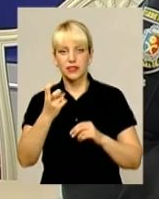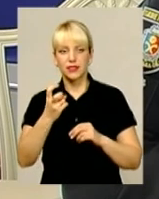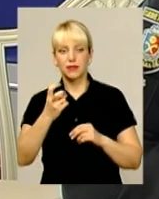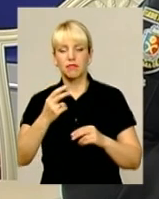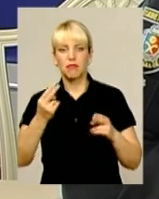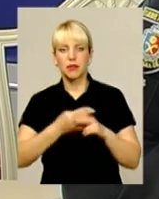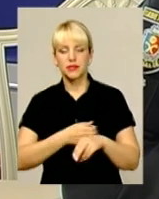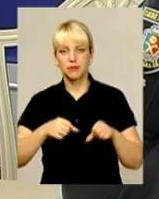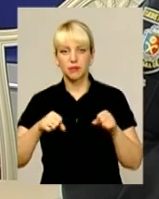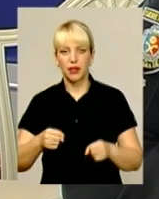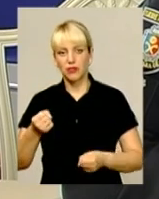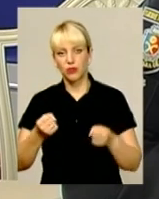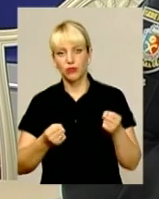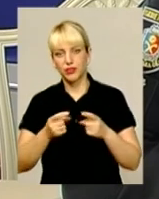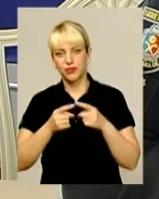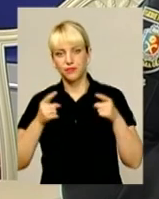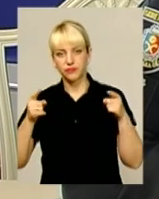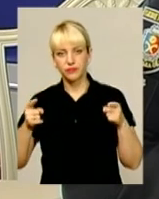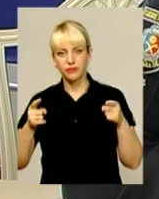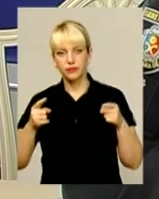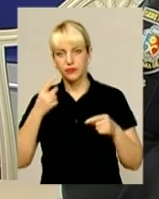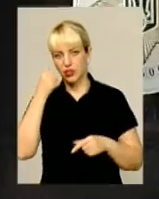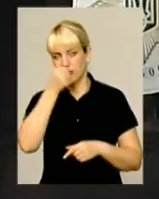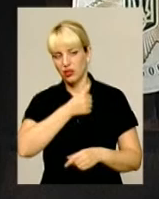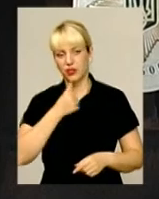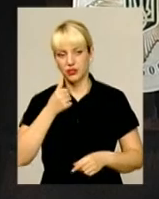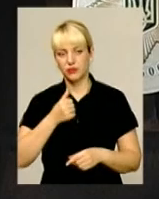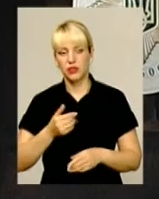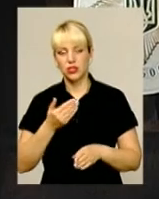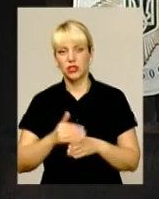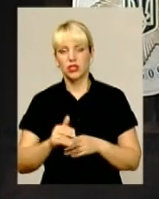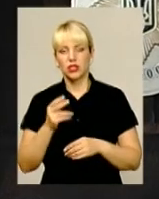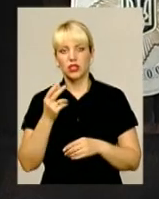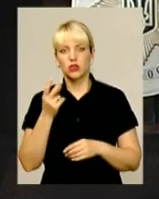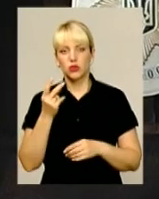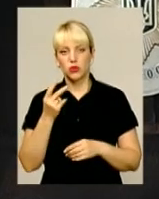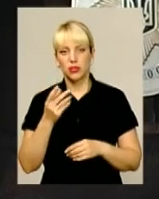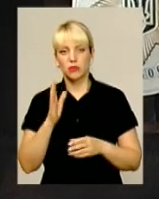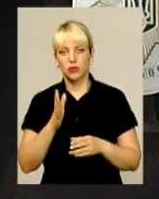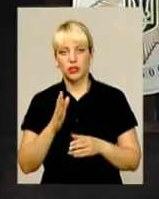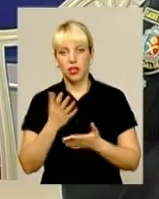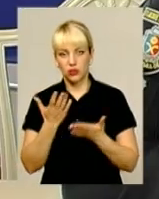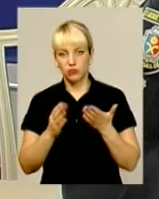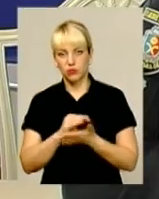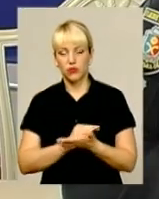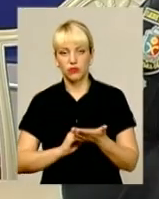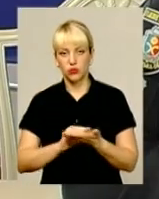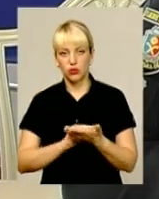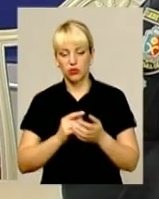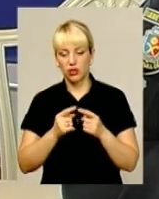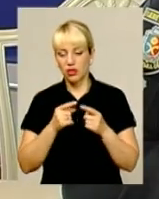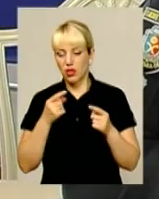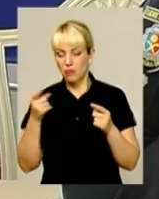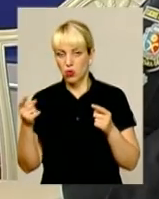позбавленням права керування на термін на один рік. Частина другого тягне за собою повторне протягом року